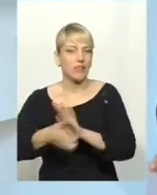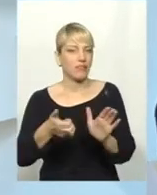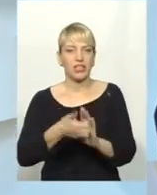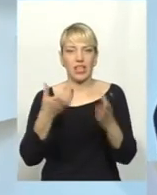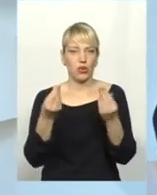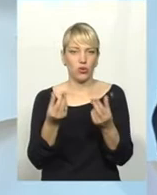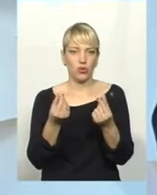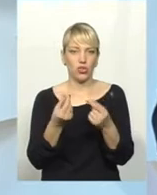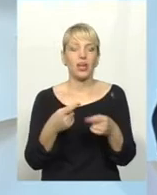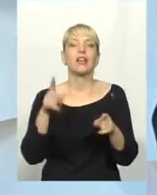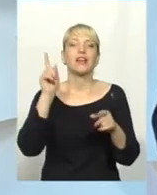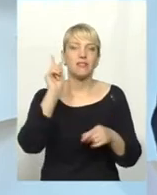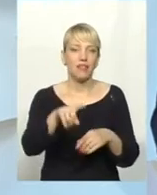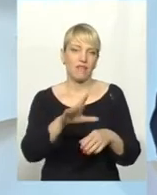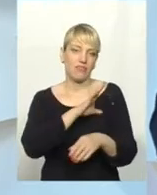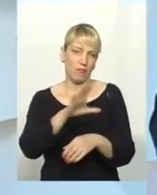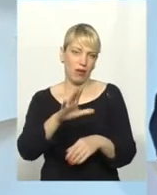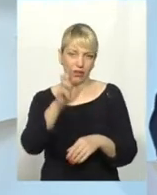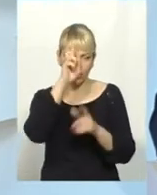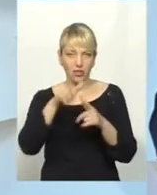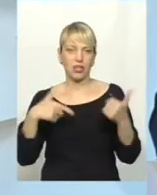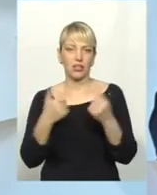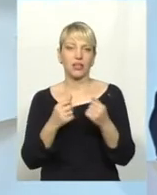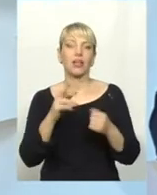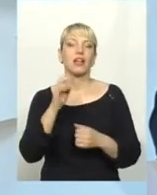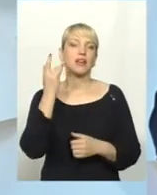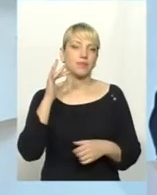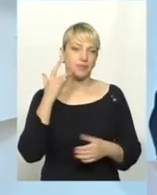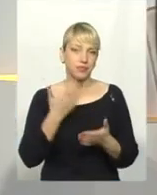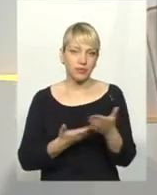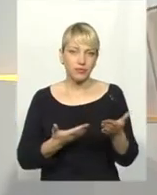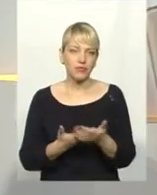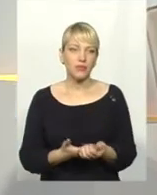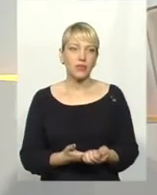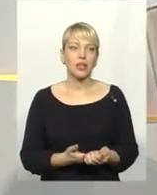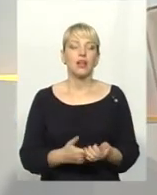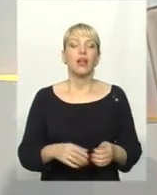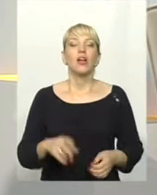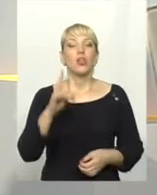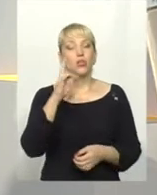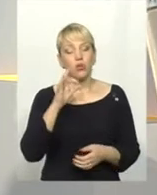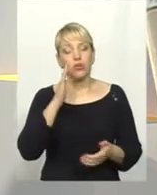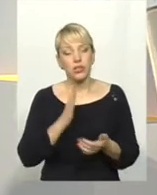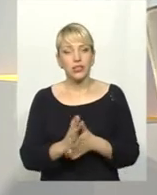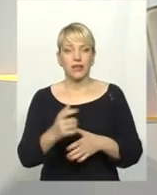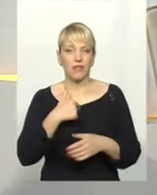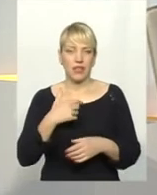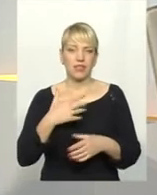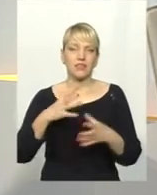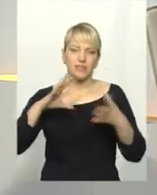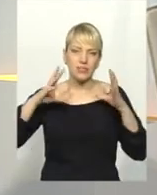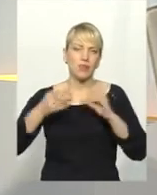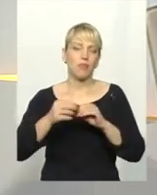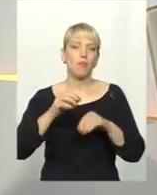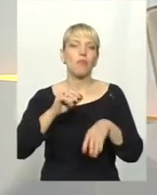багатих країнах, як Сполучені Штати Америки. Разом з тим, маємо нагальні проблеми, які на сьогодні, якщо поглянути на нашу